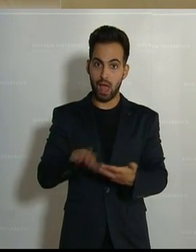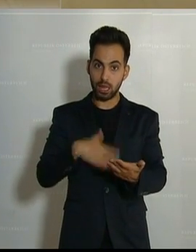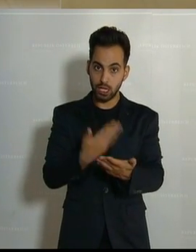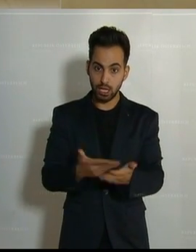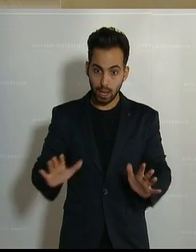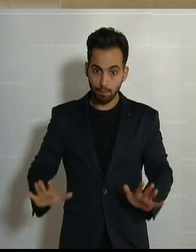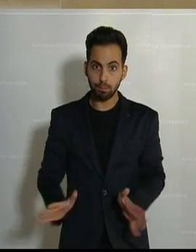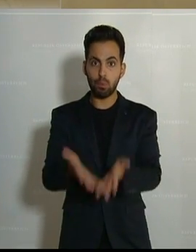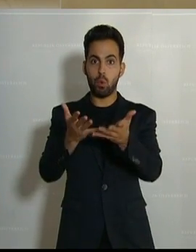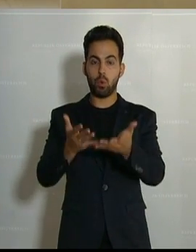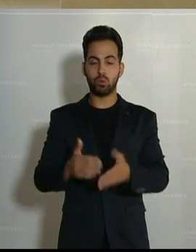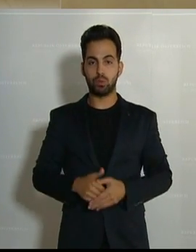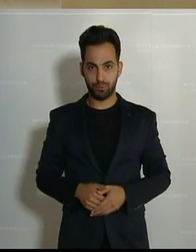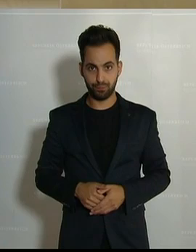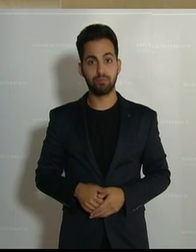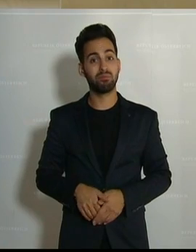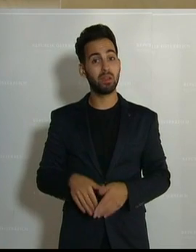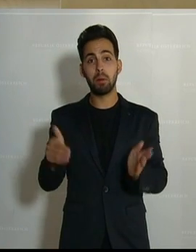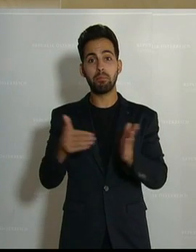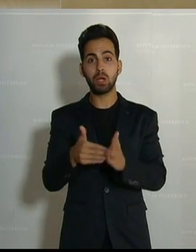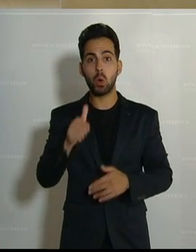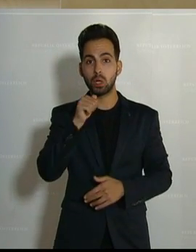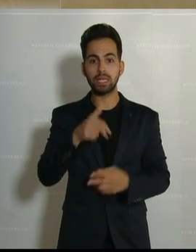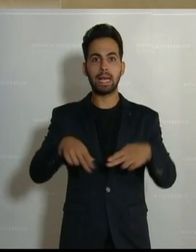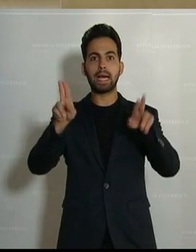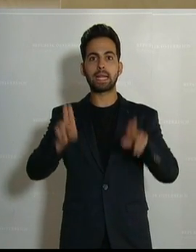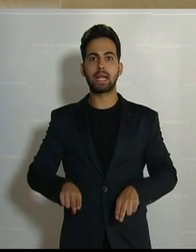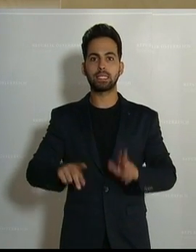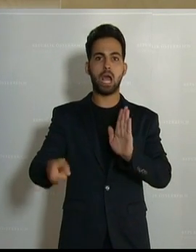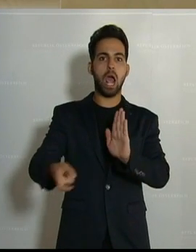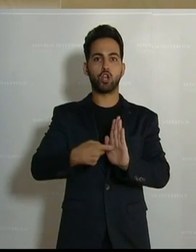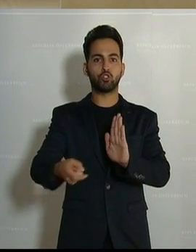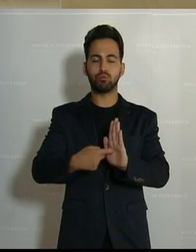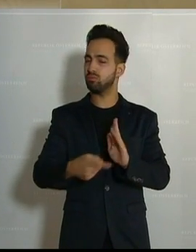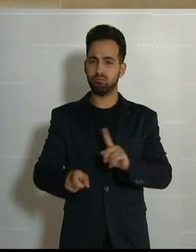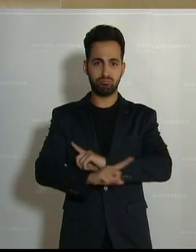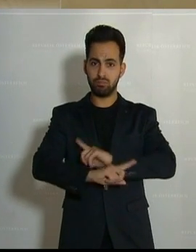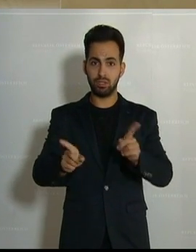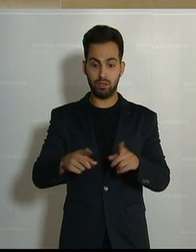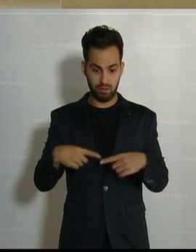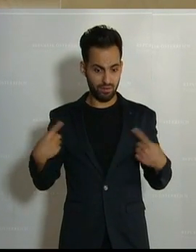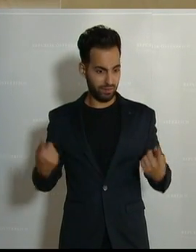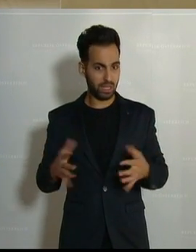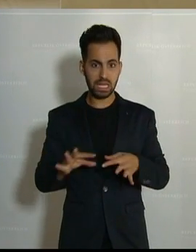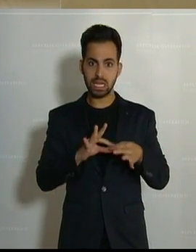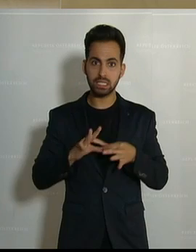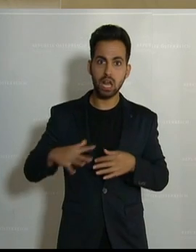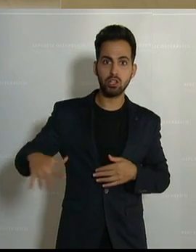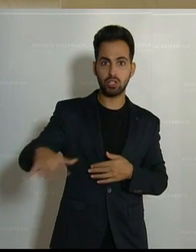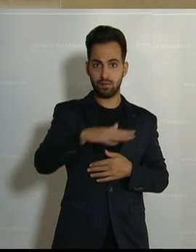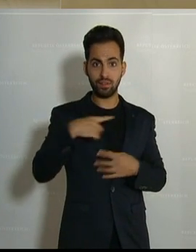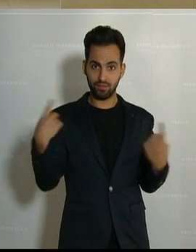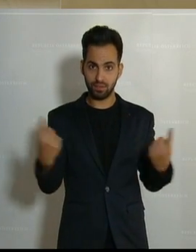Angebot anzunehmen. Es braucht keinen Rechtsanspruch darauf, weil wir sind in einer Gesellschaft, wo wir